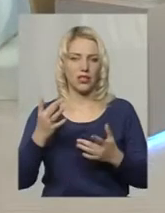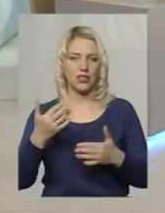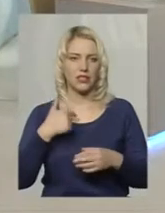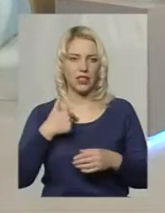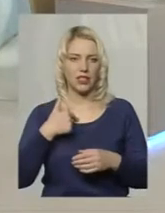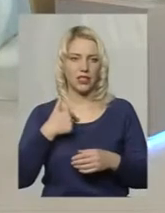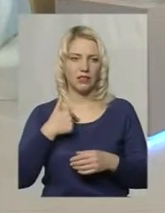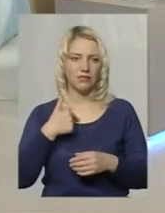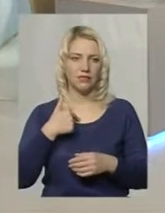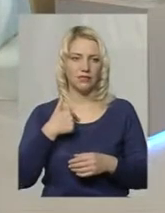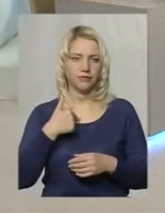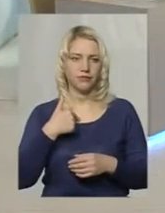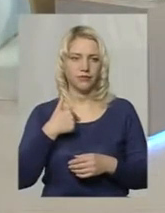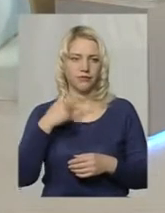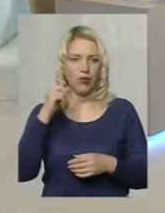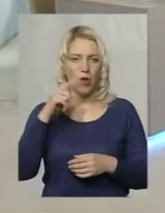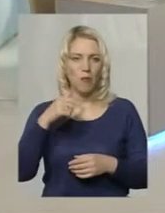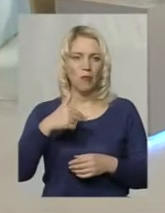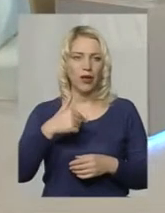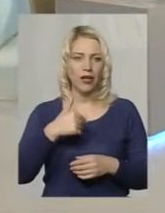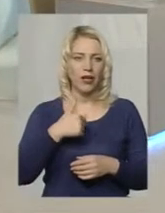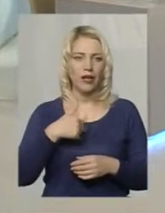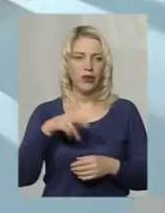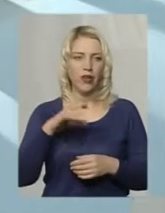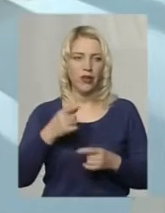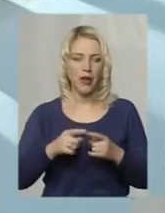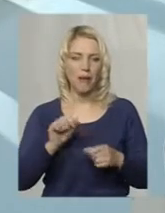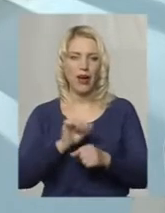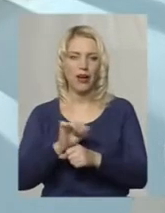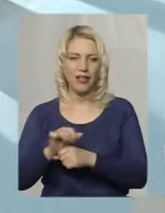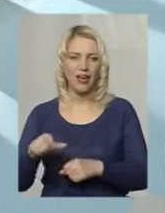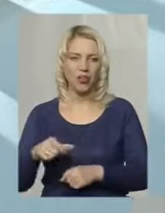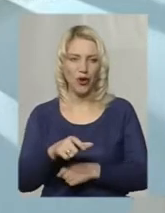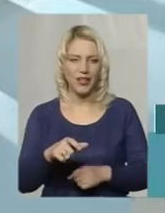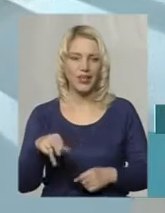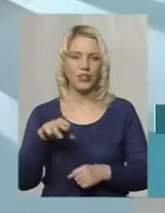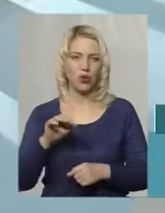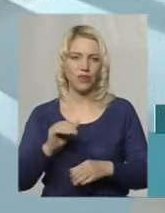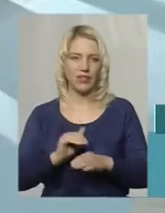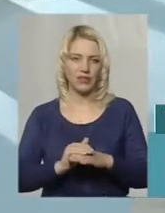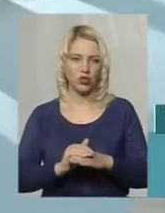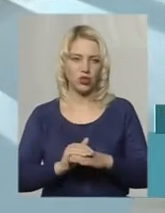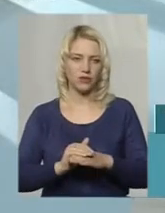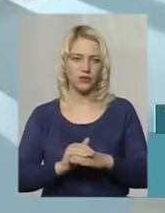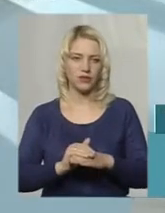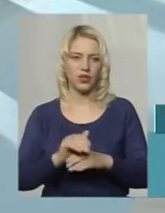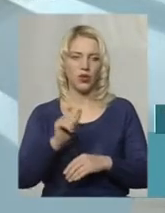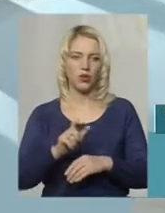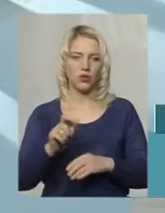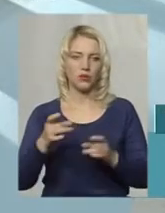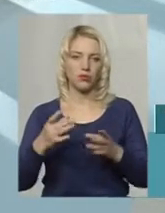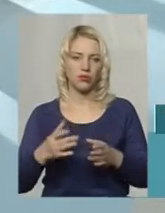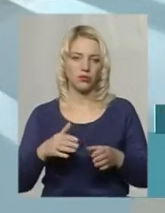відомо мені, щодо цих перекриття доріг, фактично люди просто